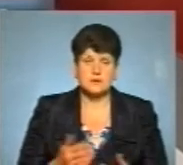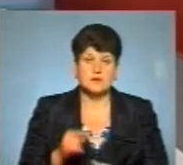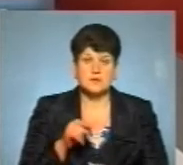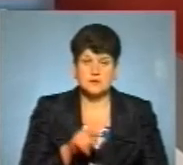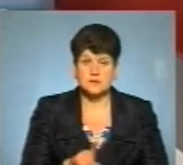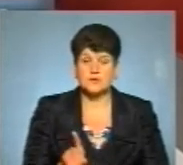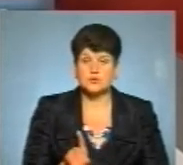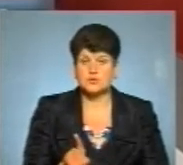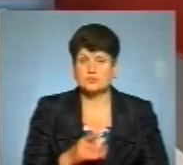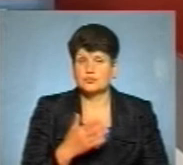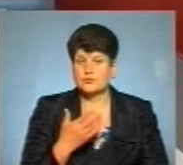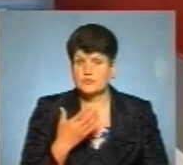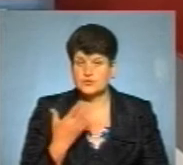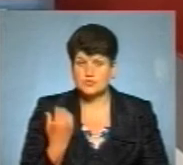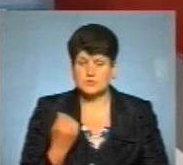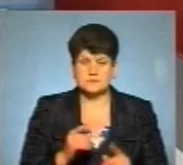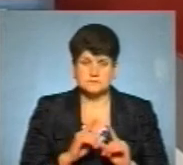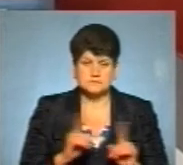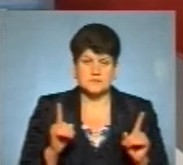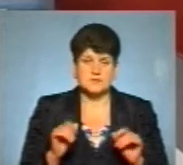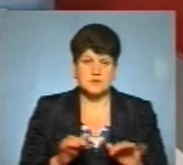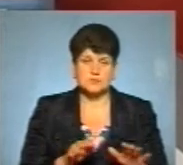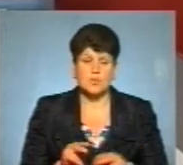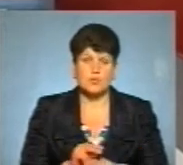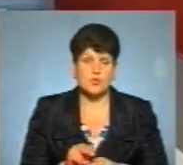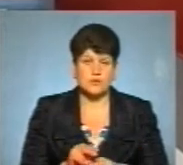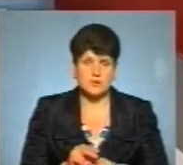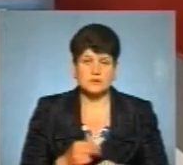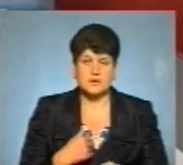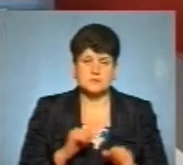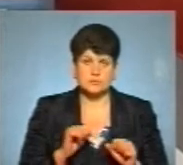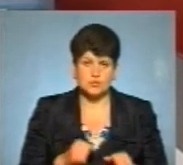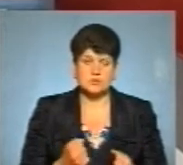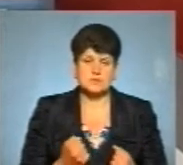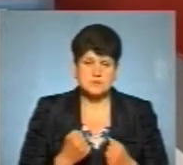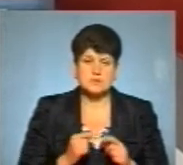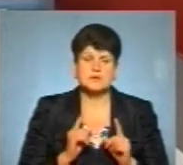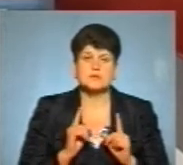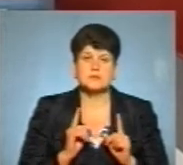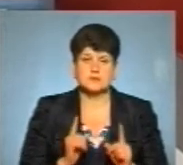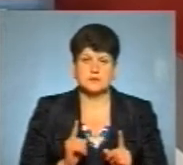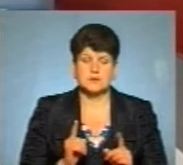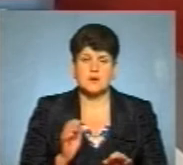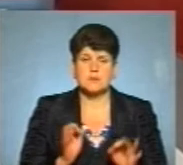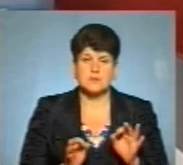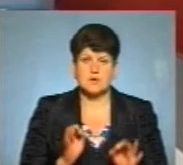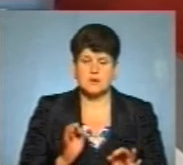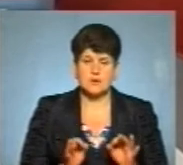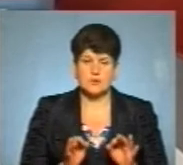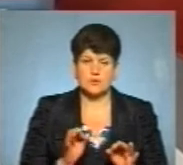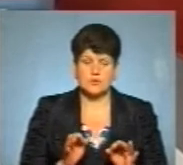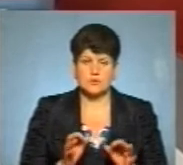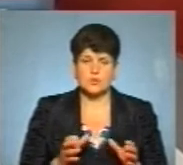відсутності специфічних засобів профілактики нас може захистити тільки природнім шляхом